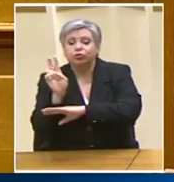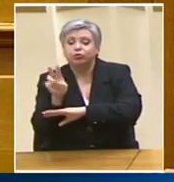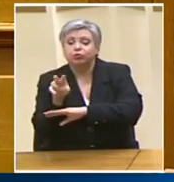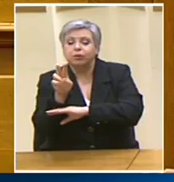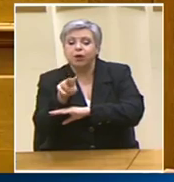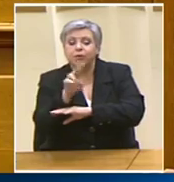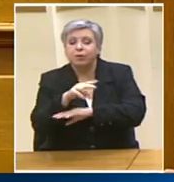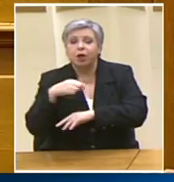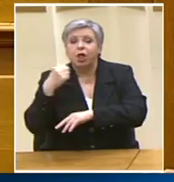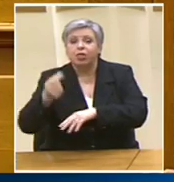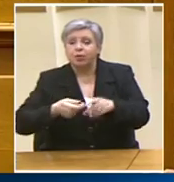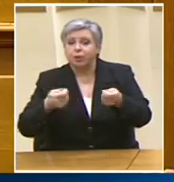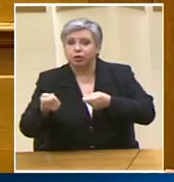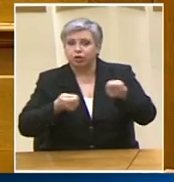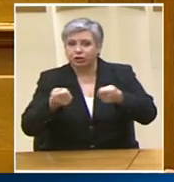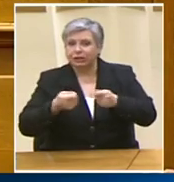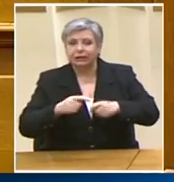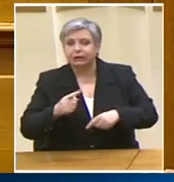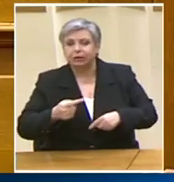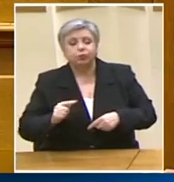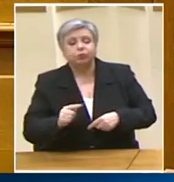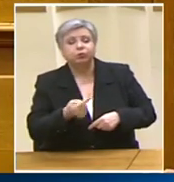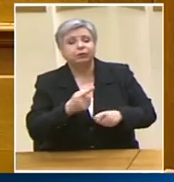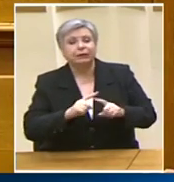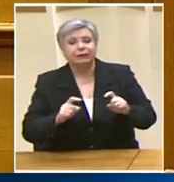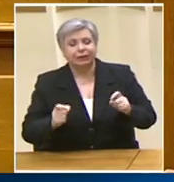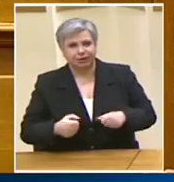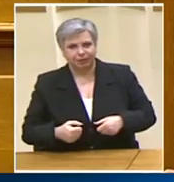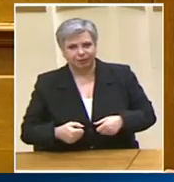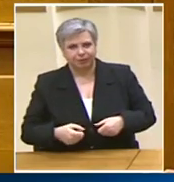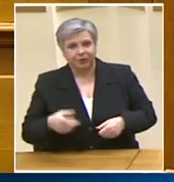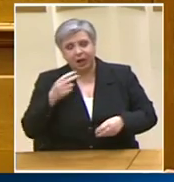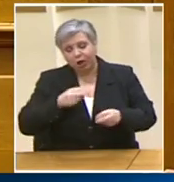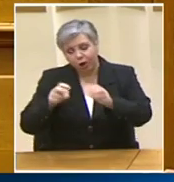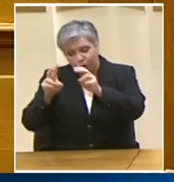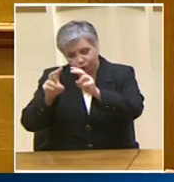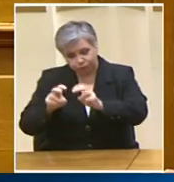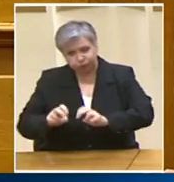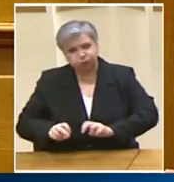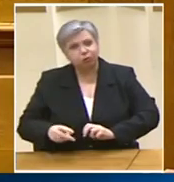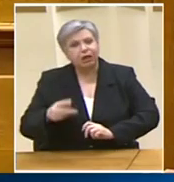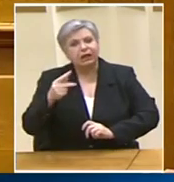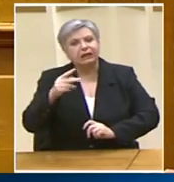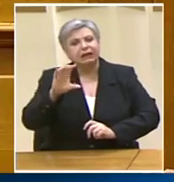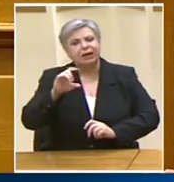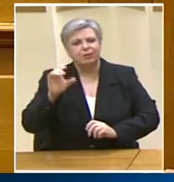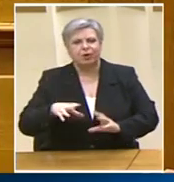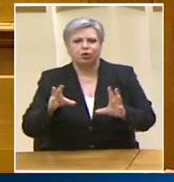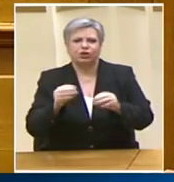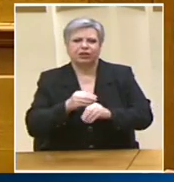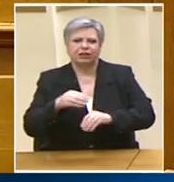σας ενόχλησε που ερεύνησε εξονυχιστικά την υπόθεση του Κελπνό σας